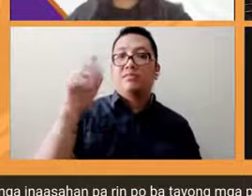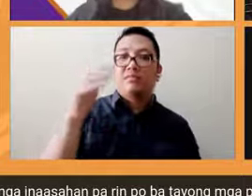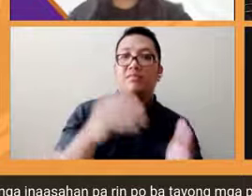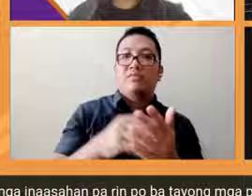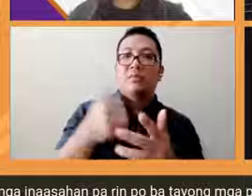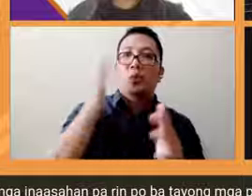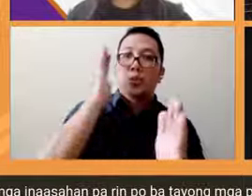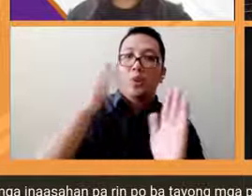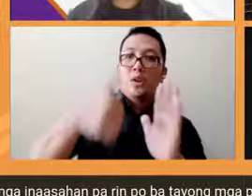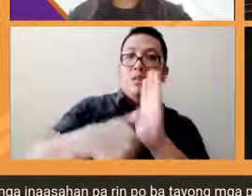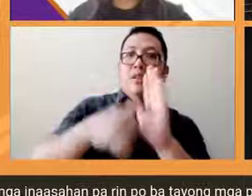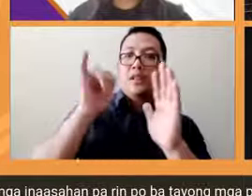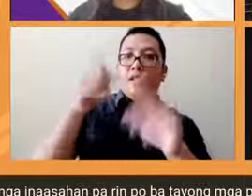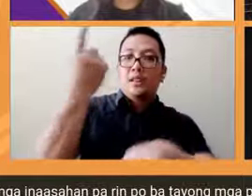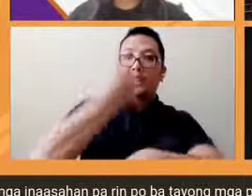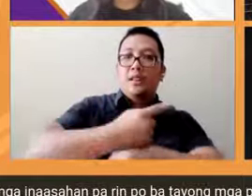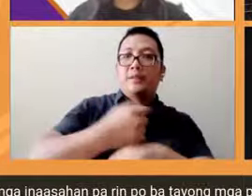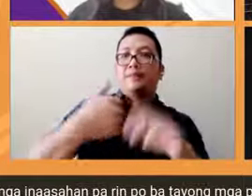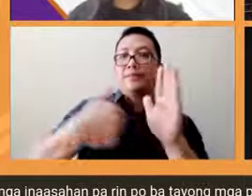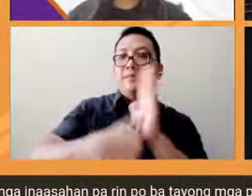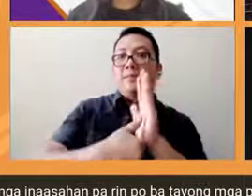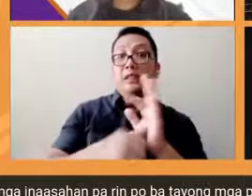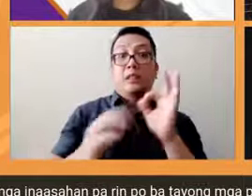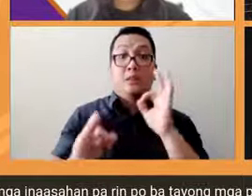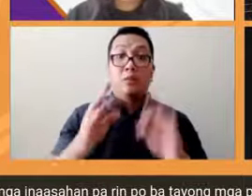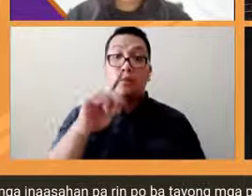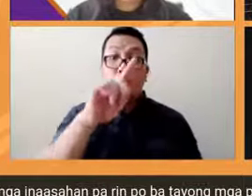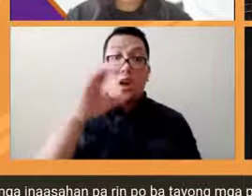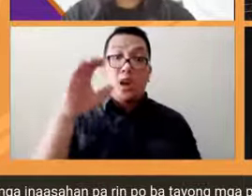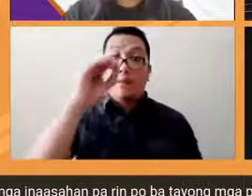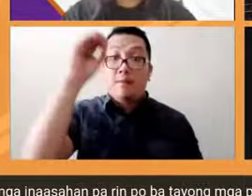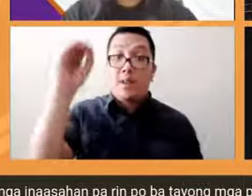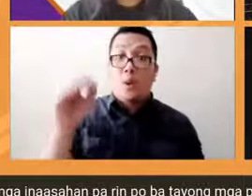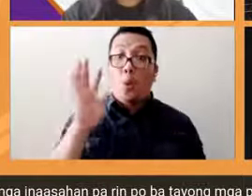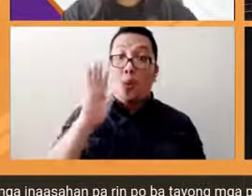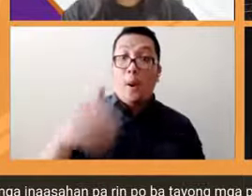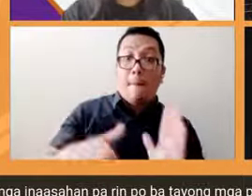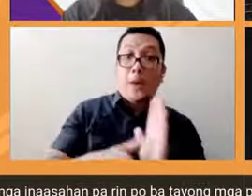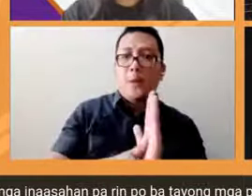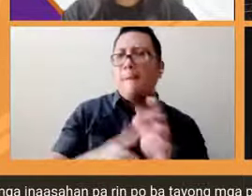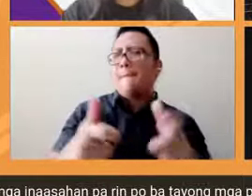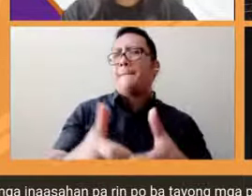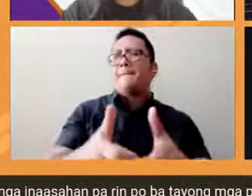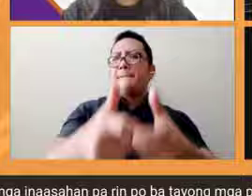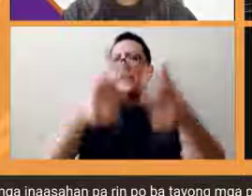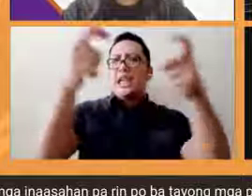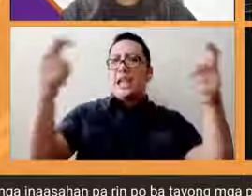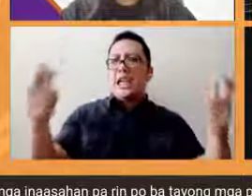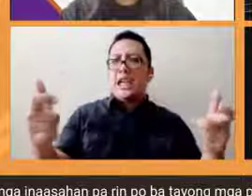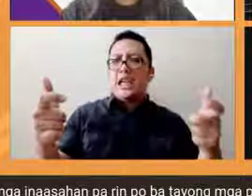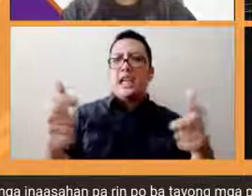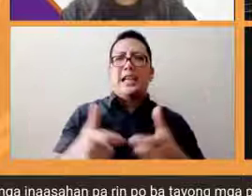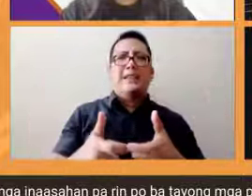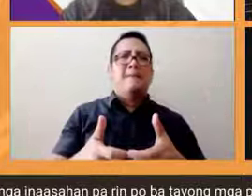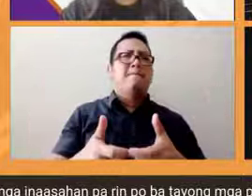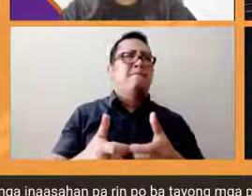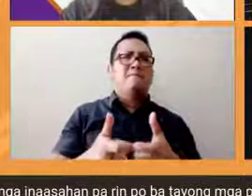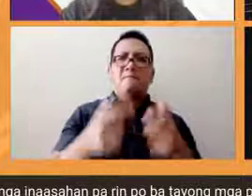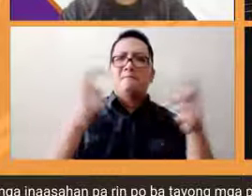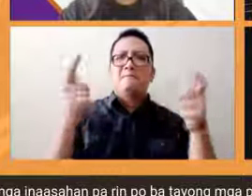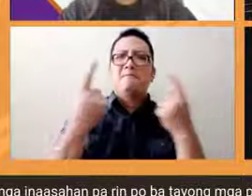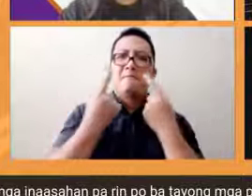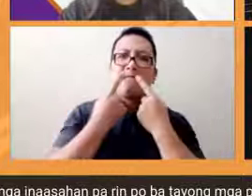araw na election naku kung 100% yan magiging malaking magiging malaking success